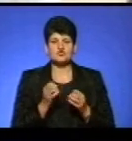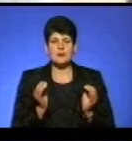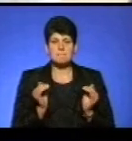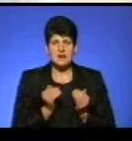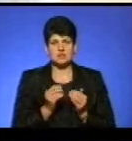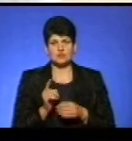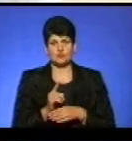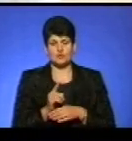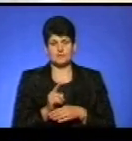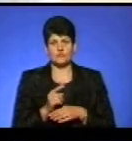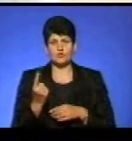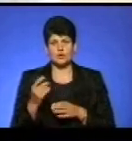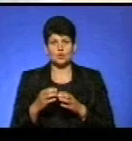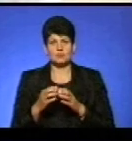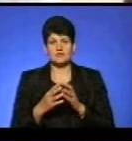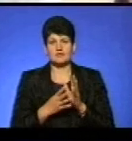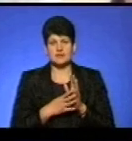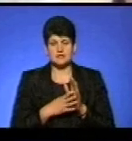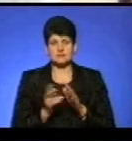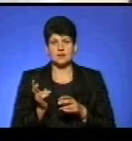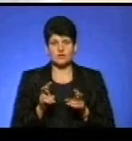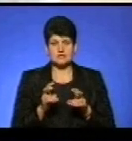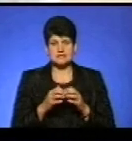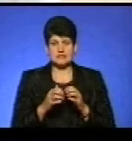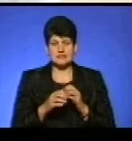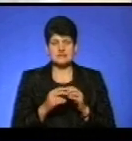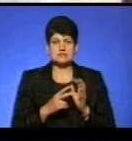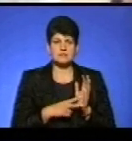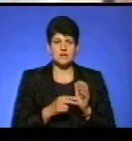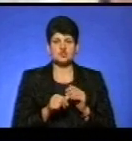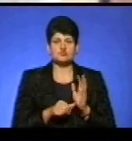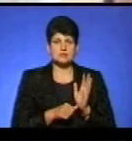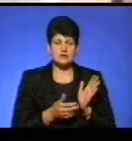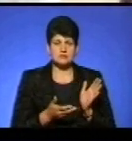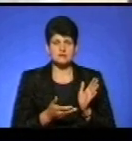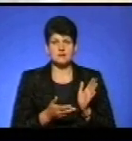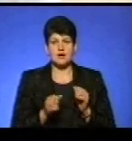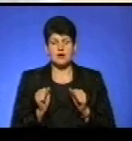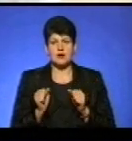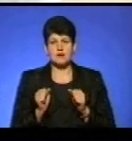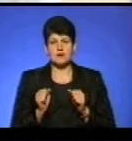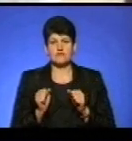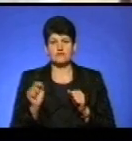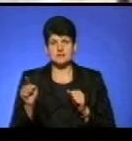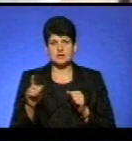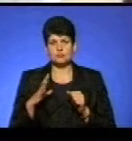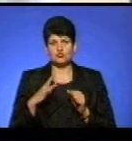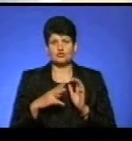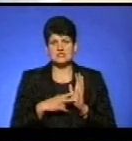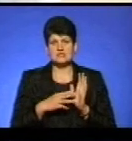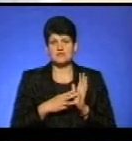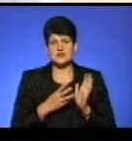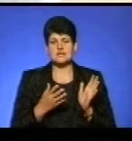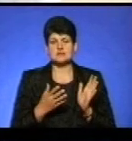норми, набагато менше. В одній, наприклад, відвідуваність в середньому 17-16, а в цих бувало і 7, і